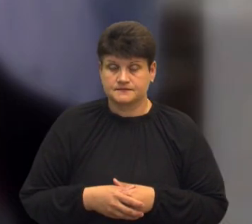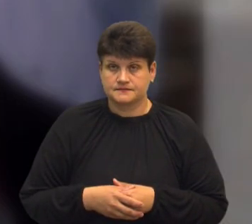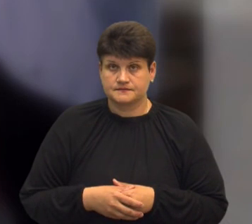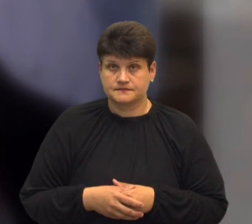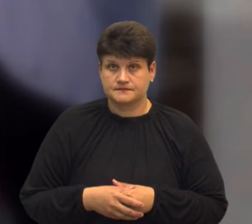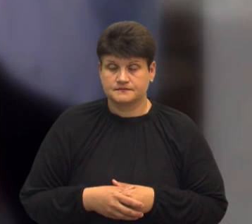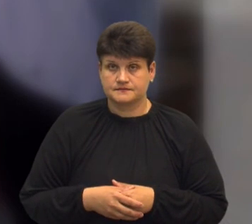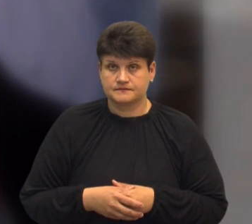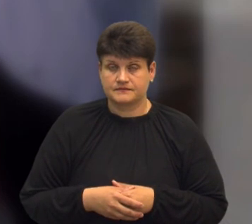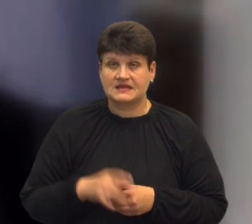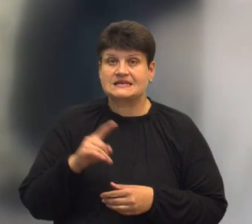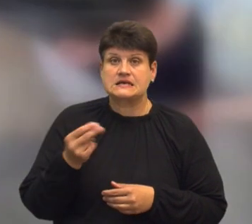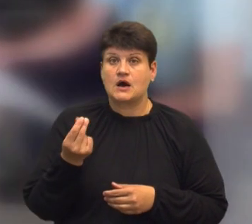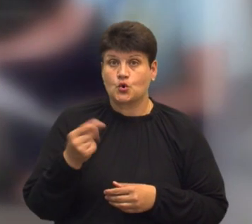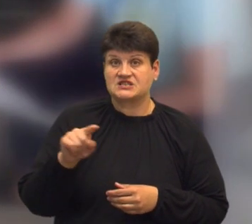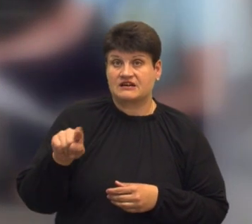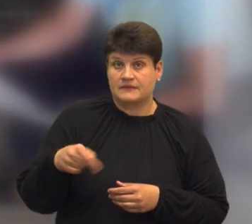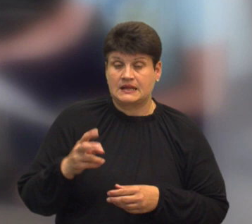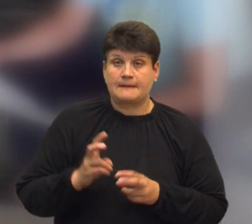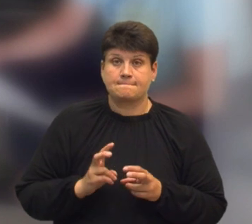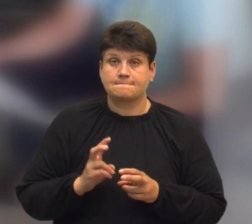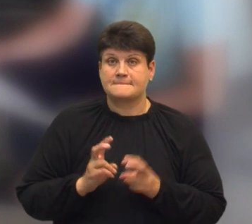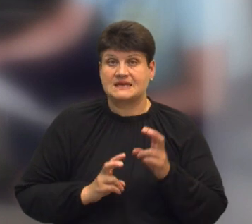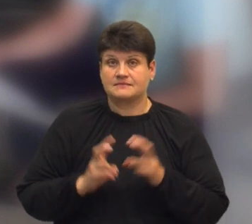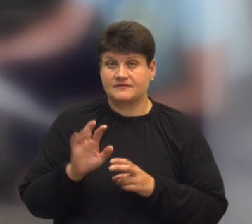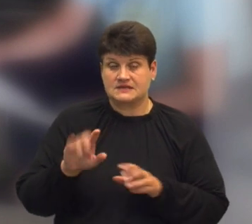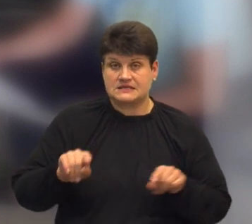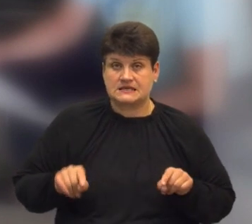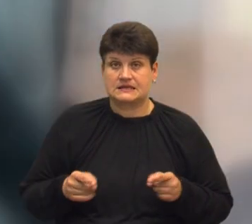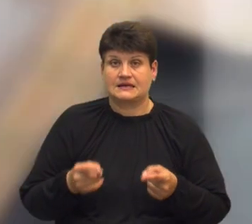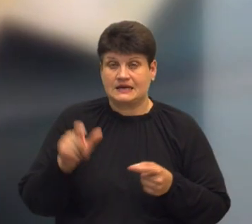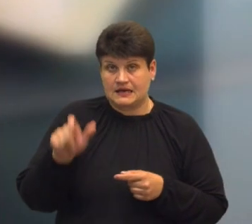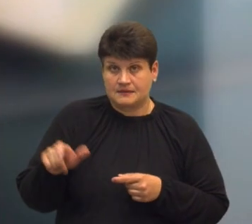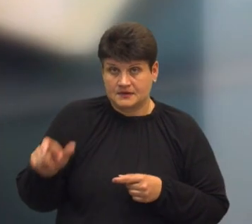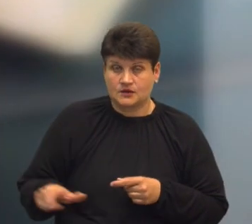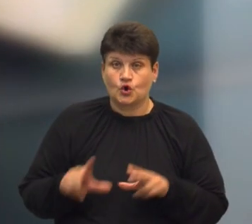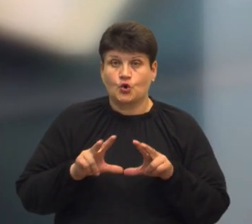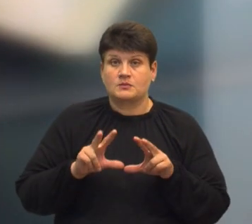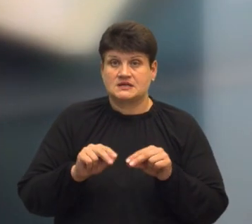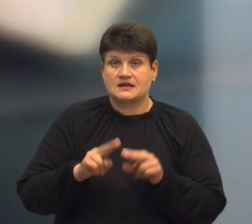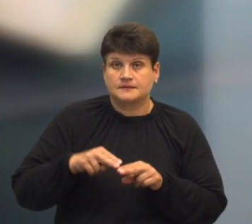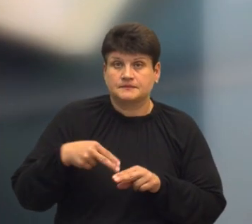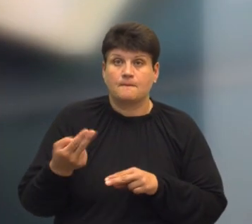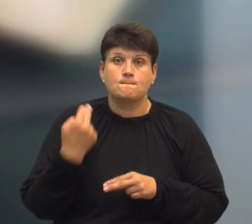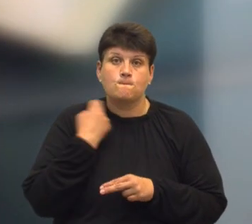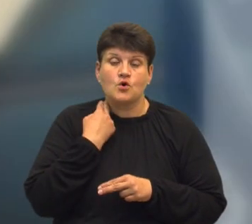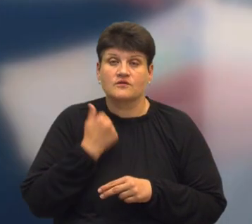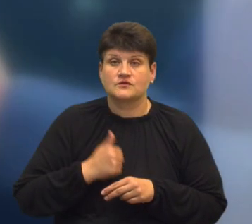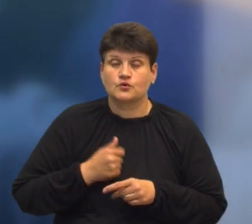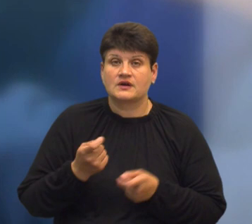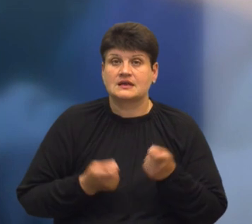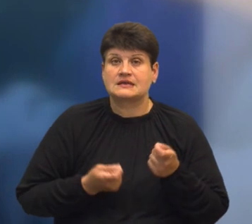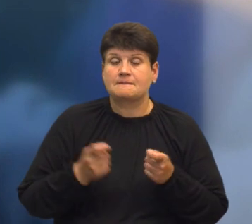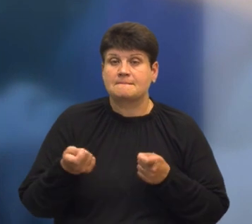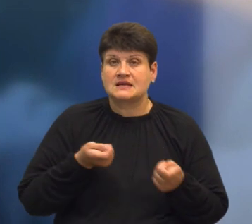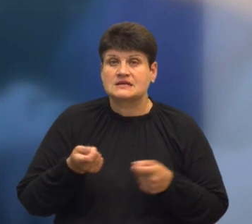За гроші, які вимагали від підприємства, затримані обіцяли погасити борг військової адміністрації перед цим підприємством за